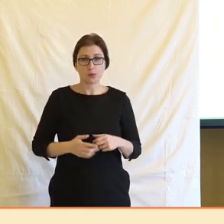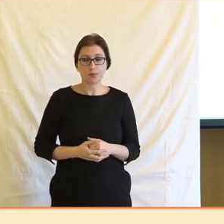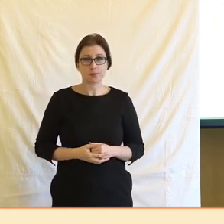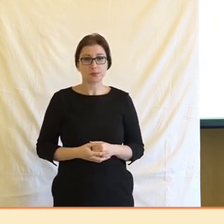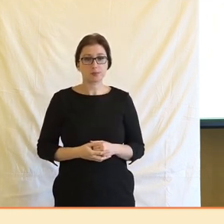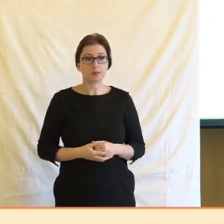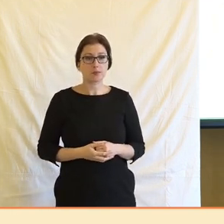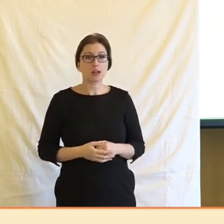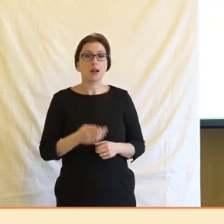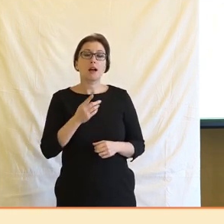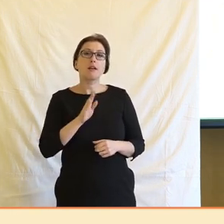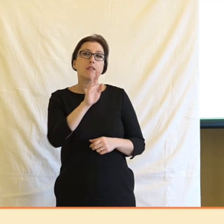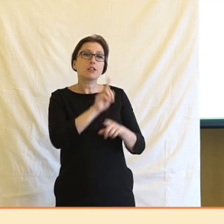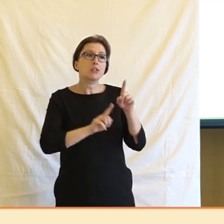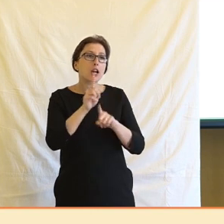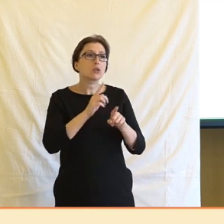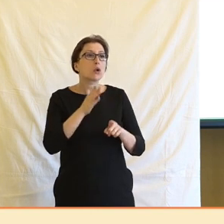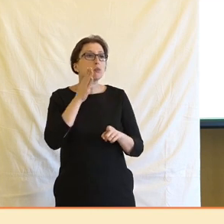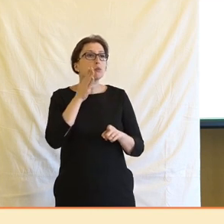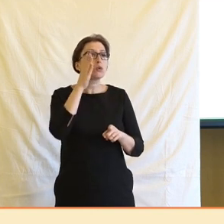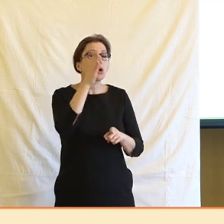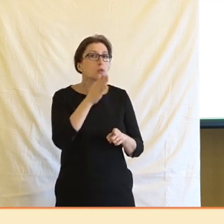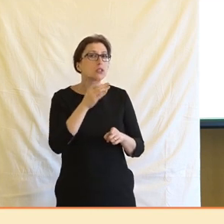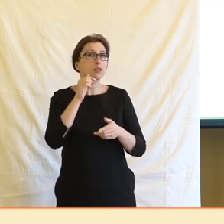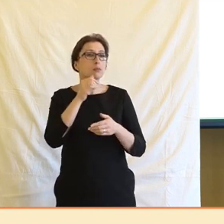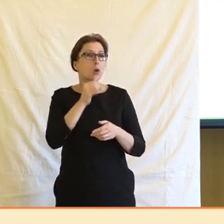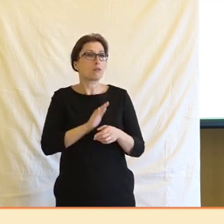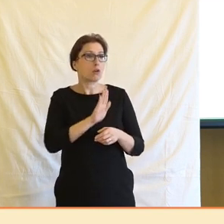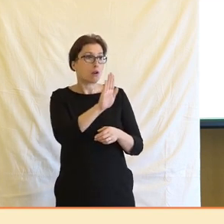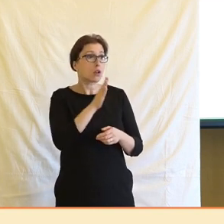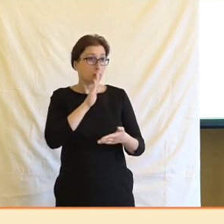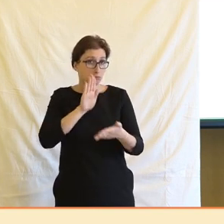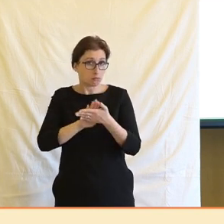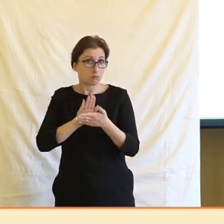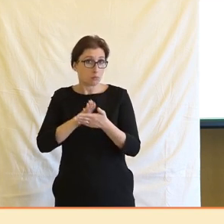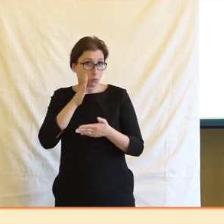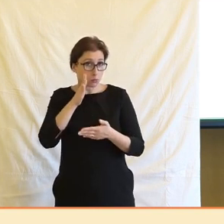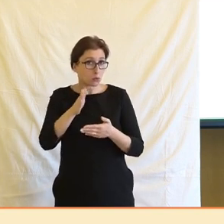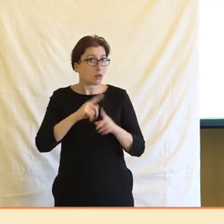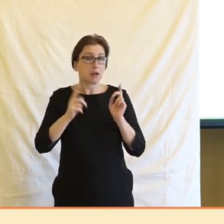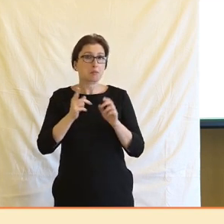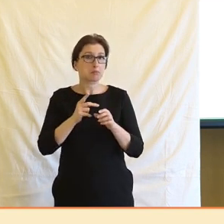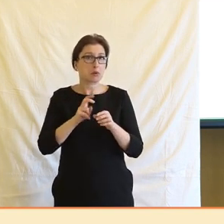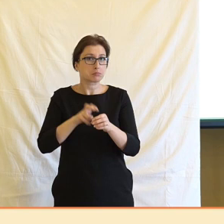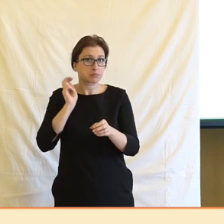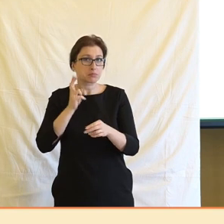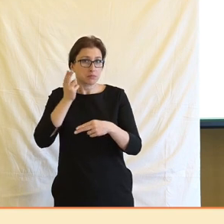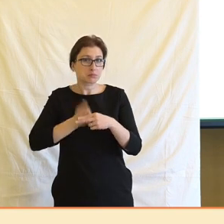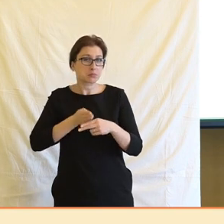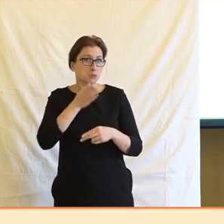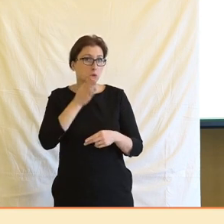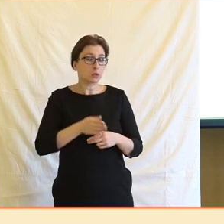Jakou má podle vašeho názoru budoucnost povolání, které vykonáváte? A tady to postupuje ještě o kousíček dál